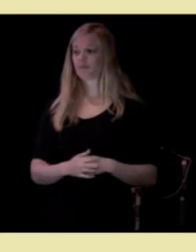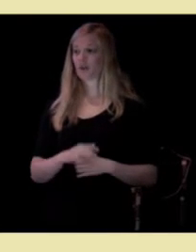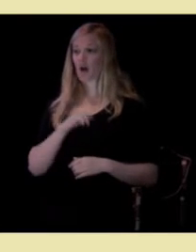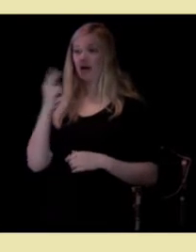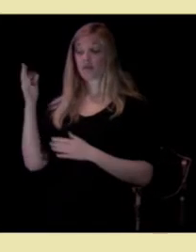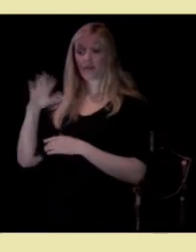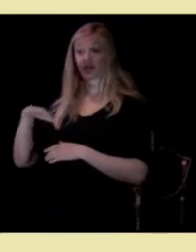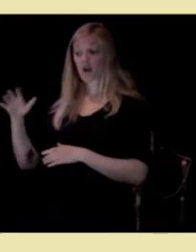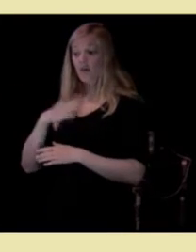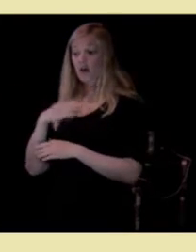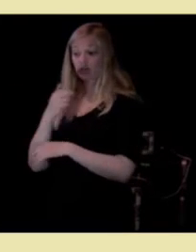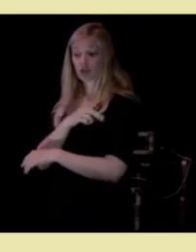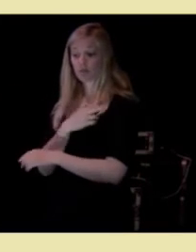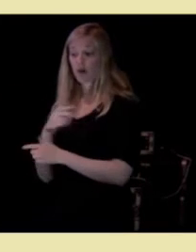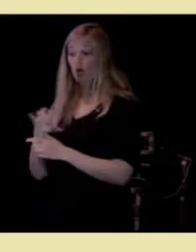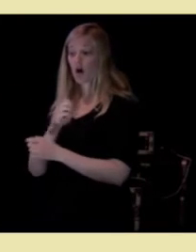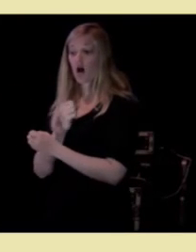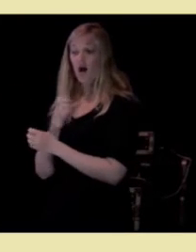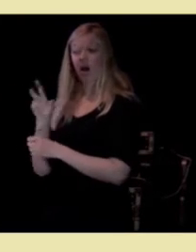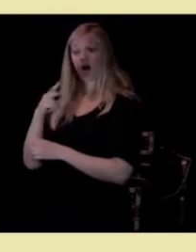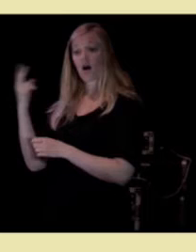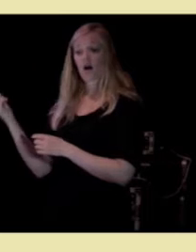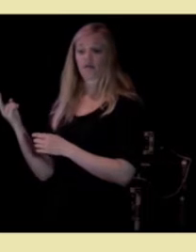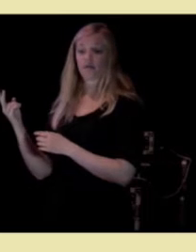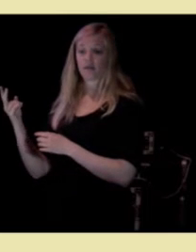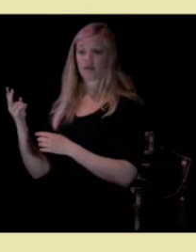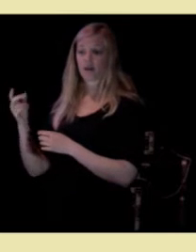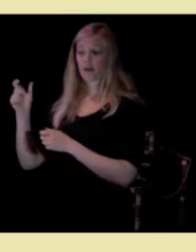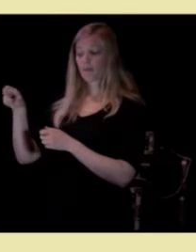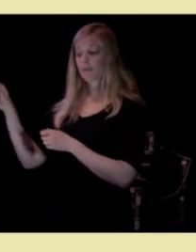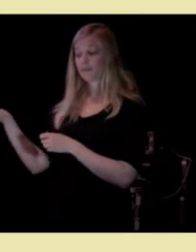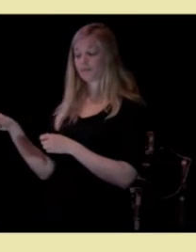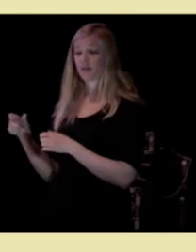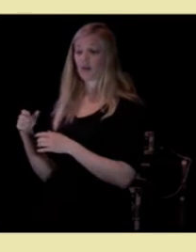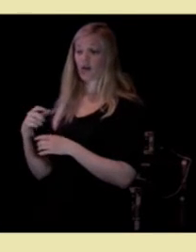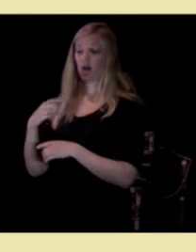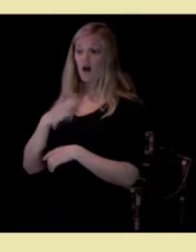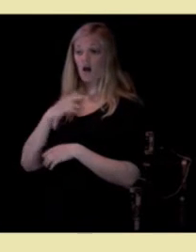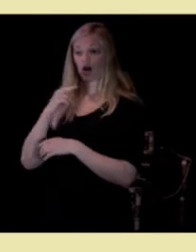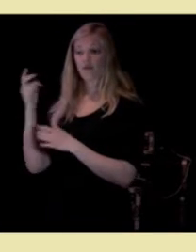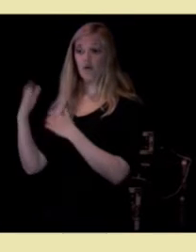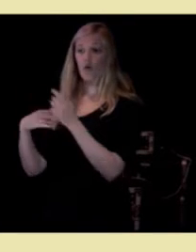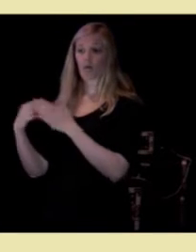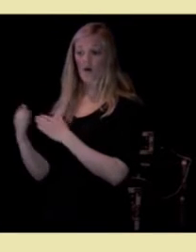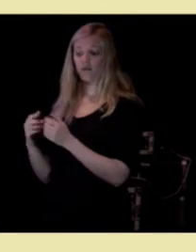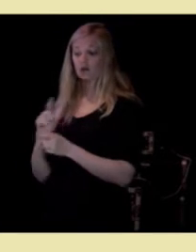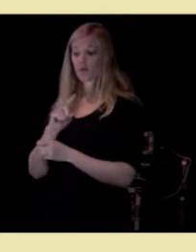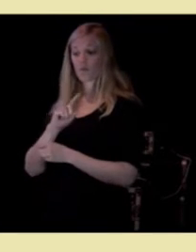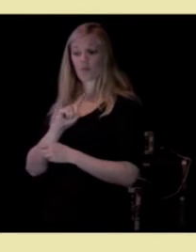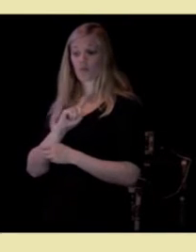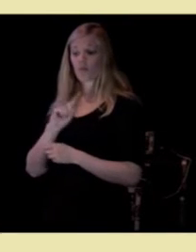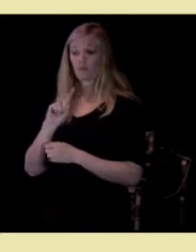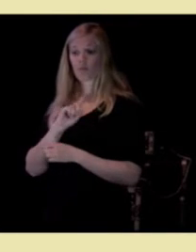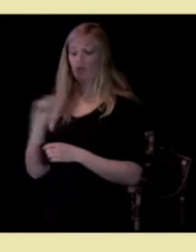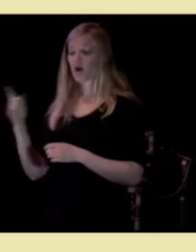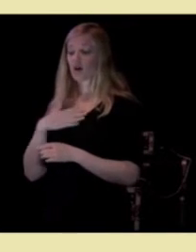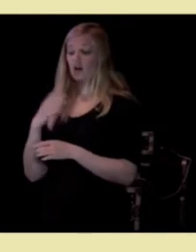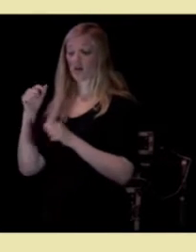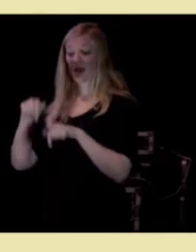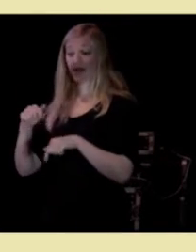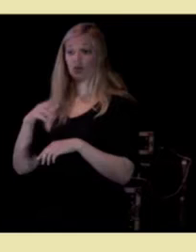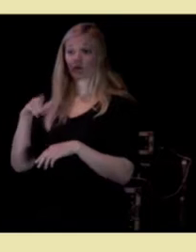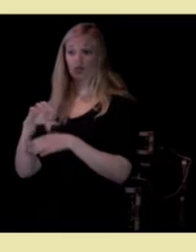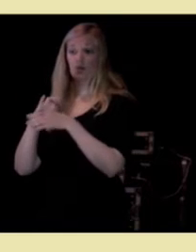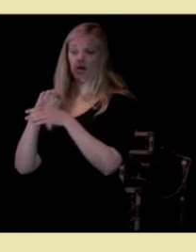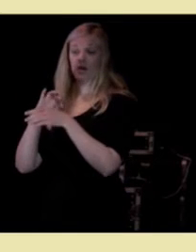så utfører sykepleier og andre personelgruppen mange oppgaver som hos oss bare står på fastleggens arbeidsliste. Jeg